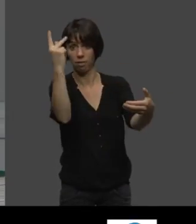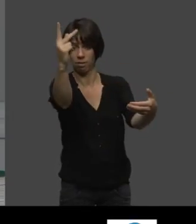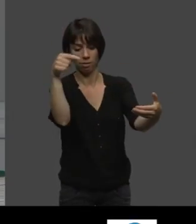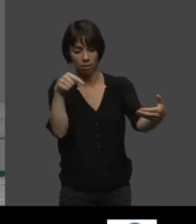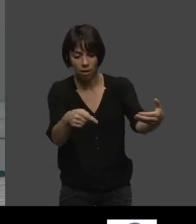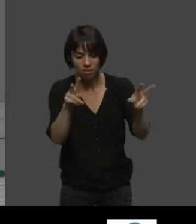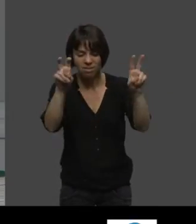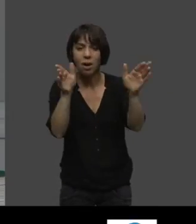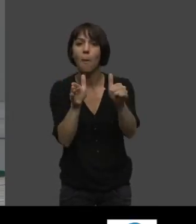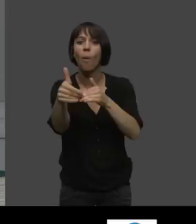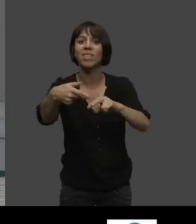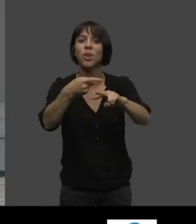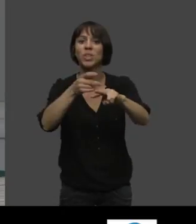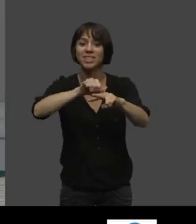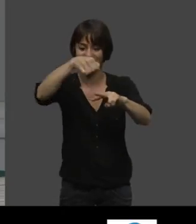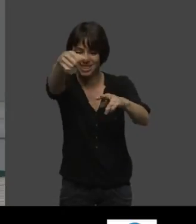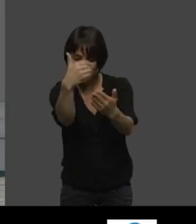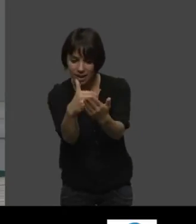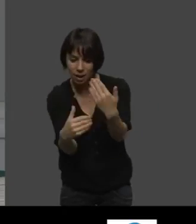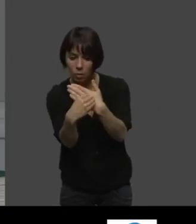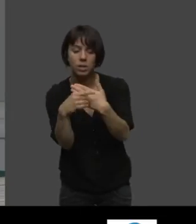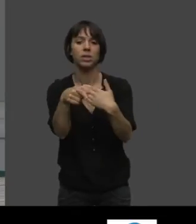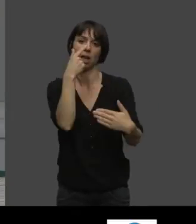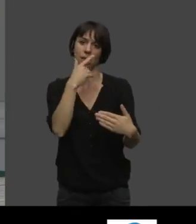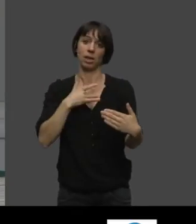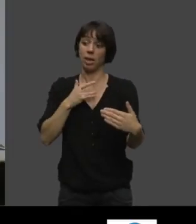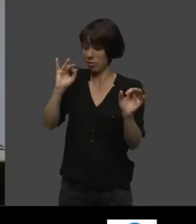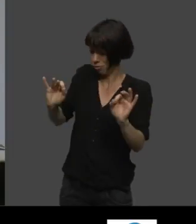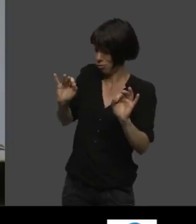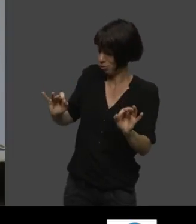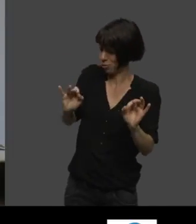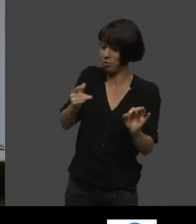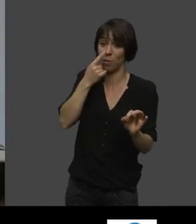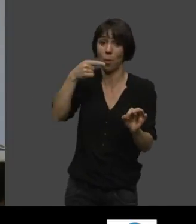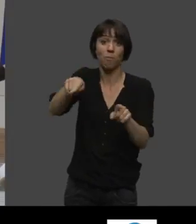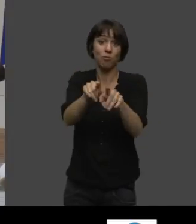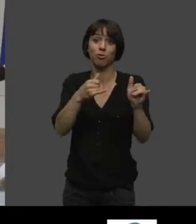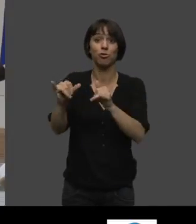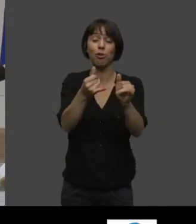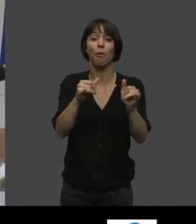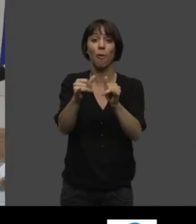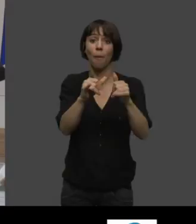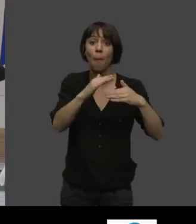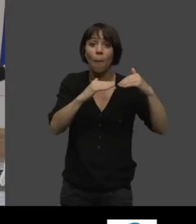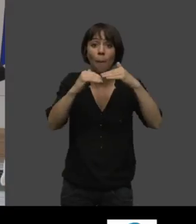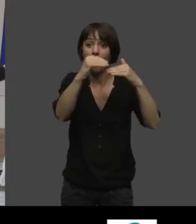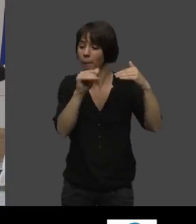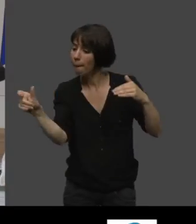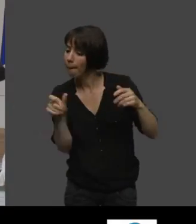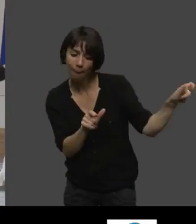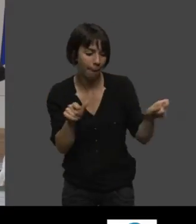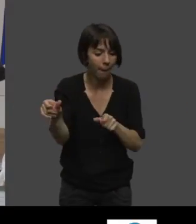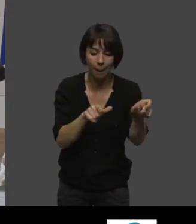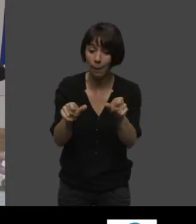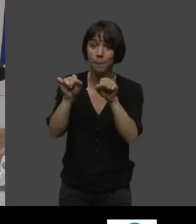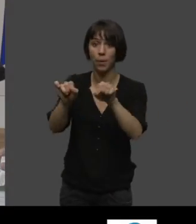a bien... Pouvoir composer... C un mécano, c'est un jeu de construction. Alors par exemple, il y a la fameuse vinaigrette. Il